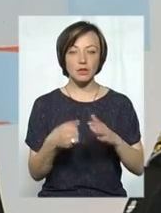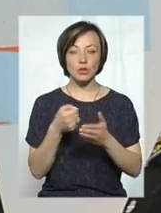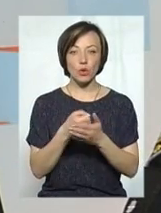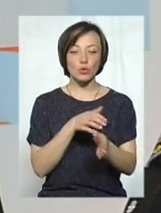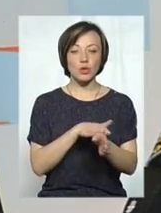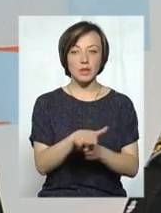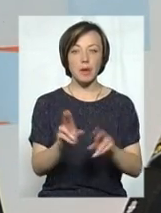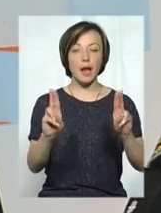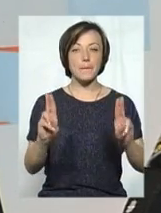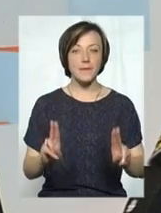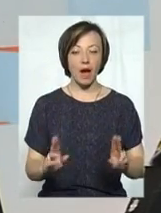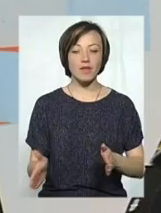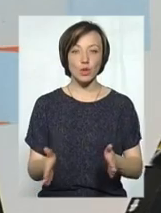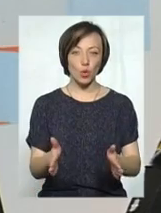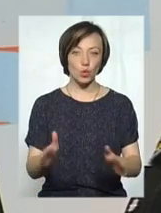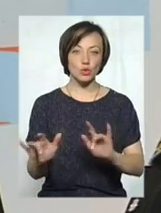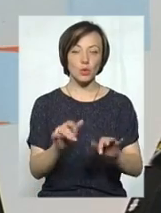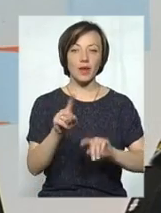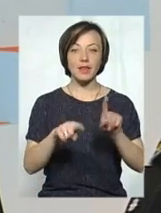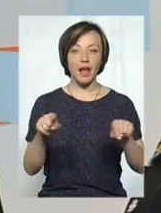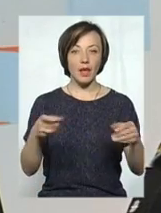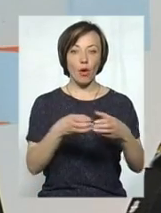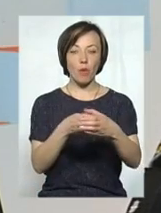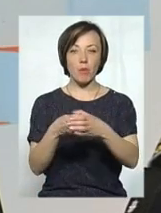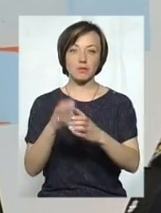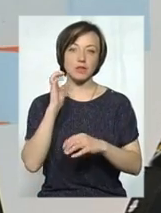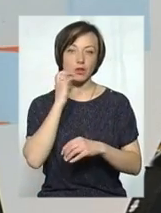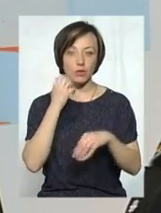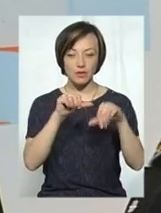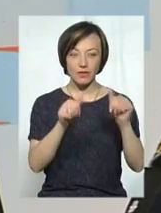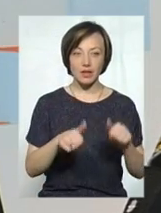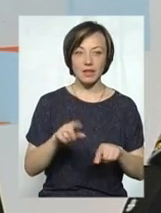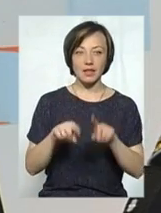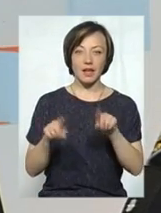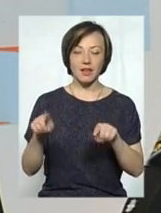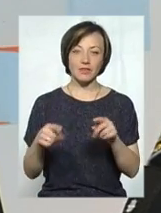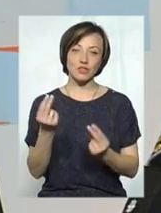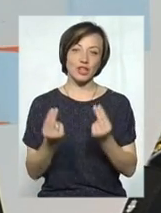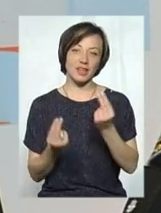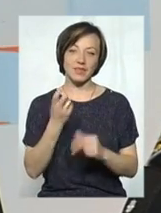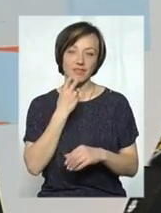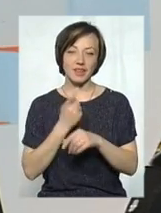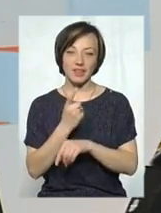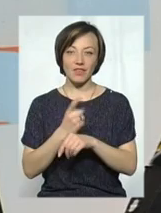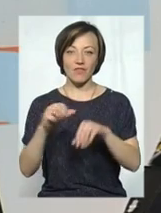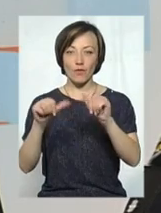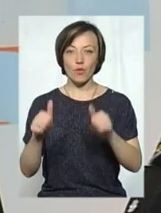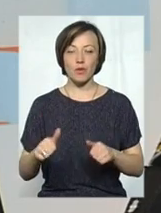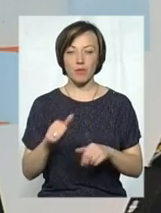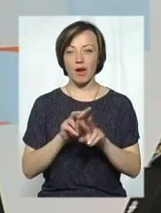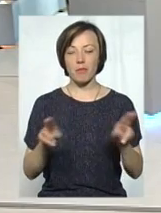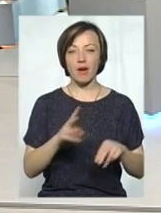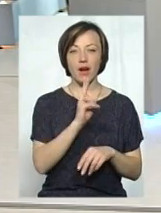дотримання правил дорожнього руху. І деякі команди у серйозній формі, деякі такі жартівливі форби, щось на зразок